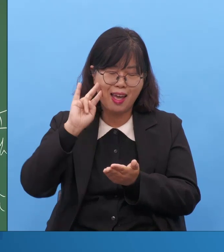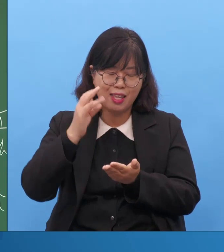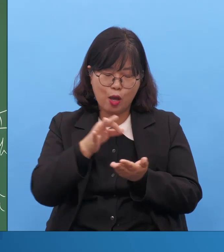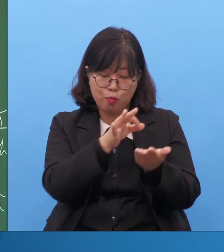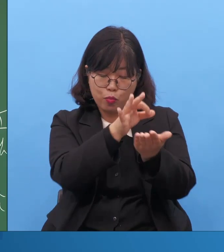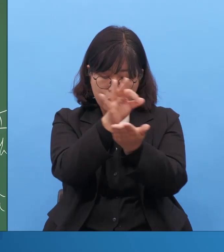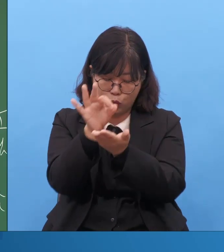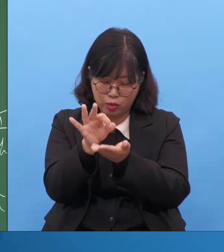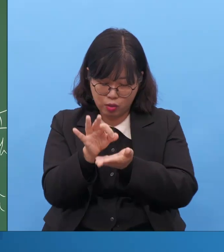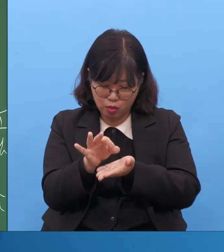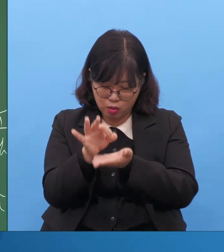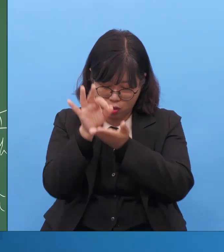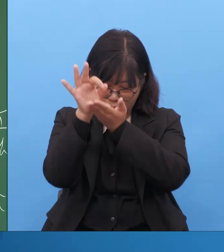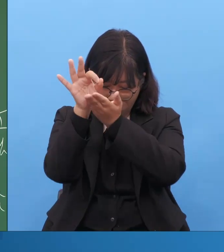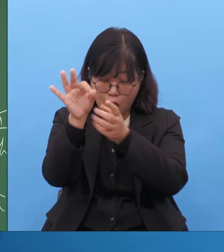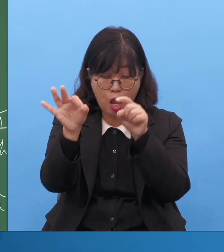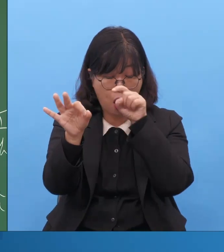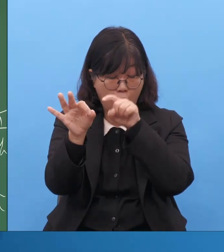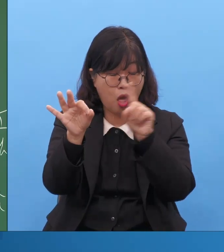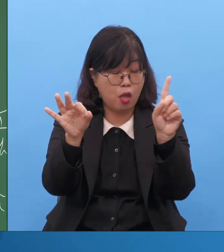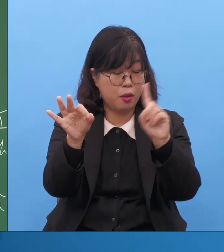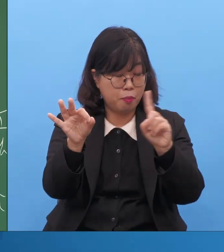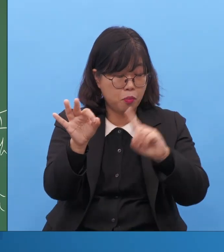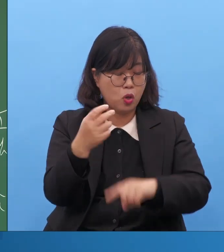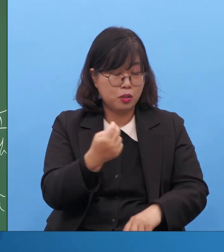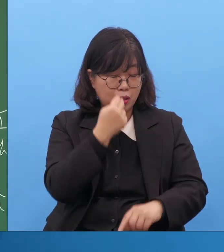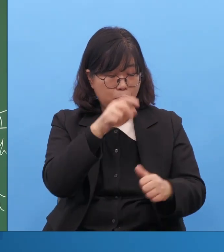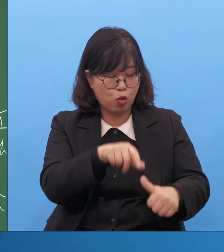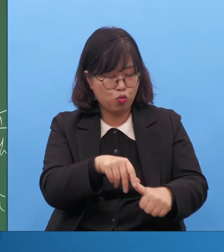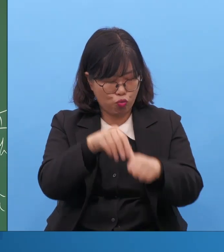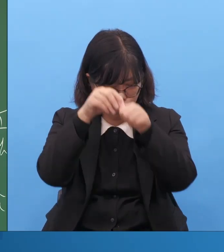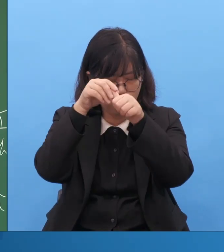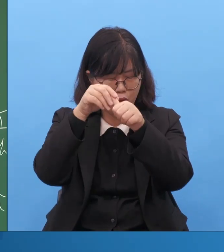생명 살리는 물질들여야 주옵시옵소서